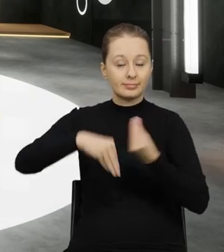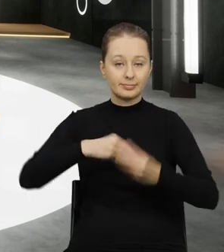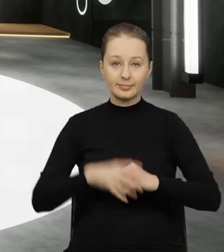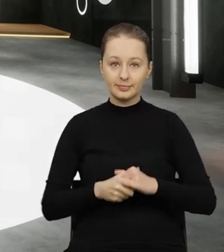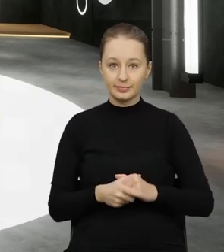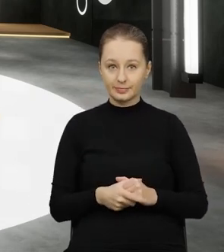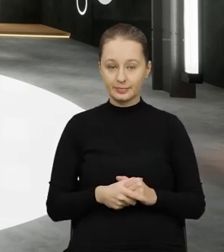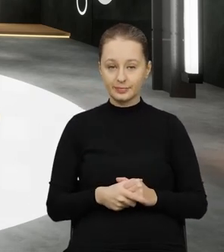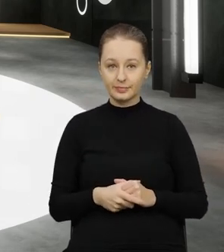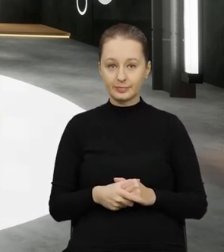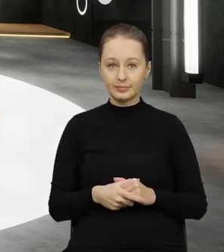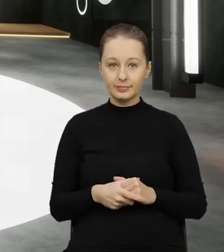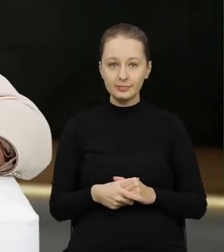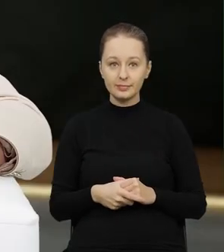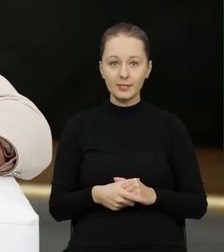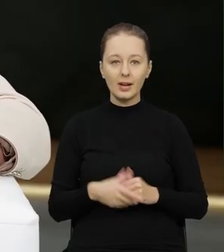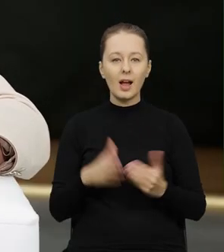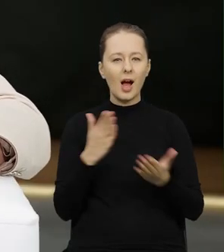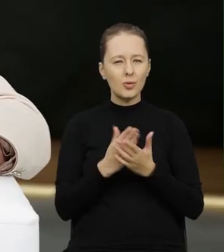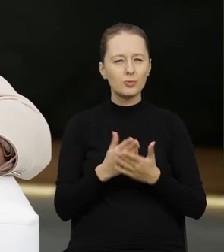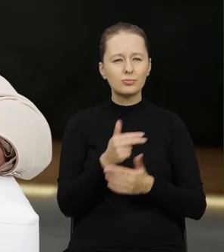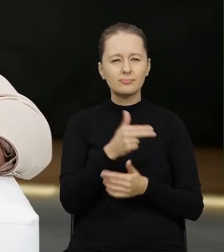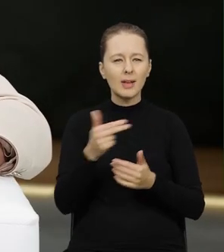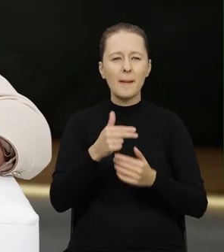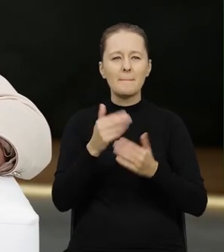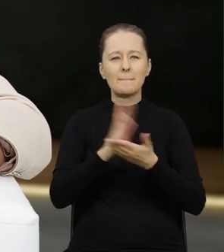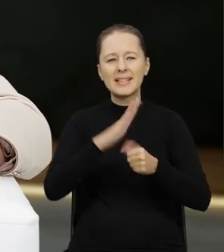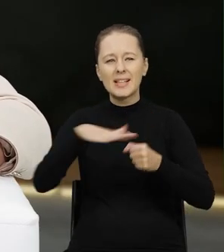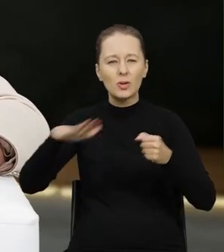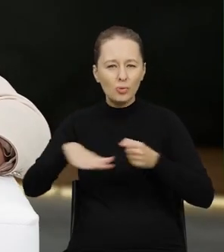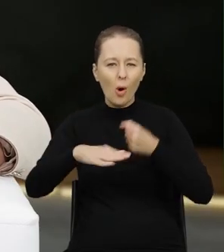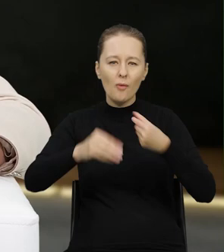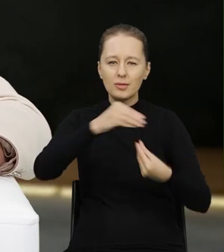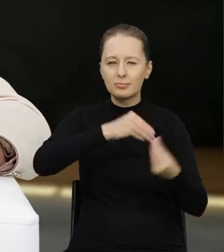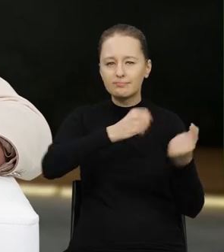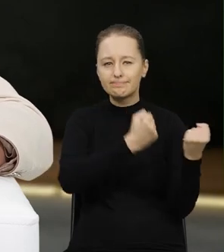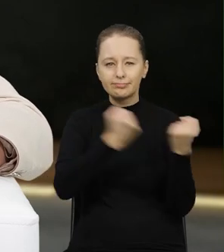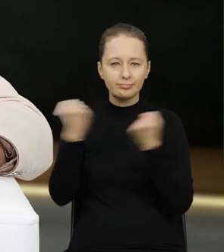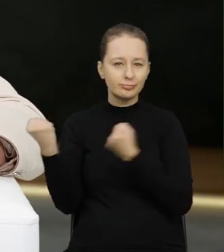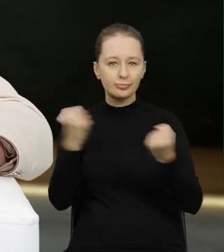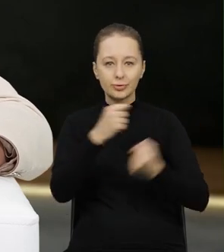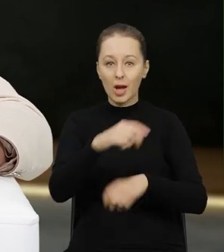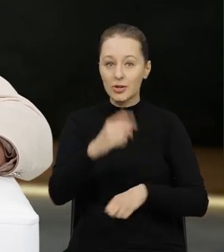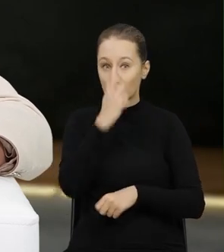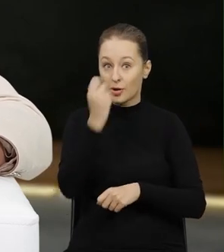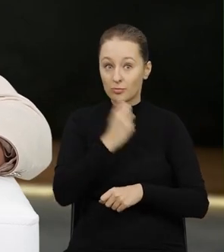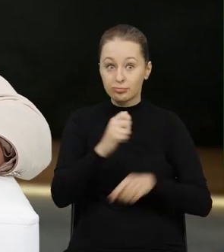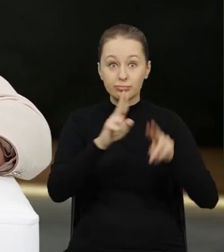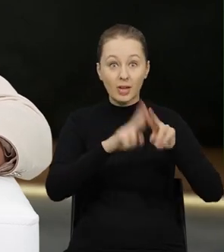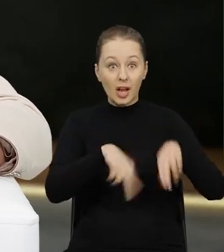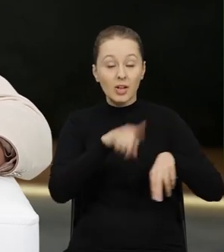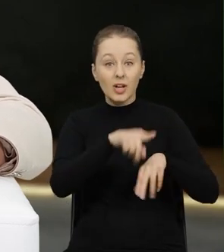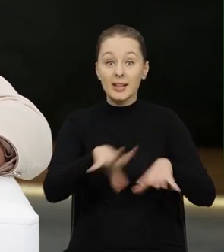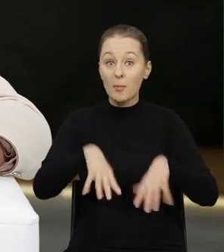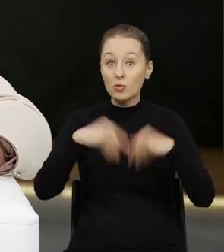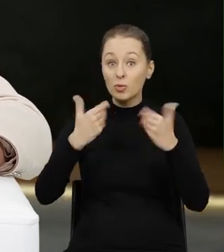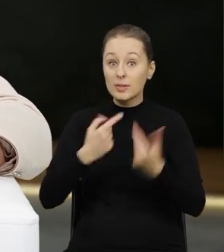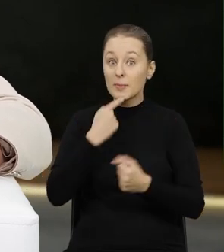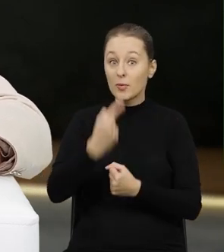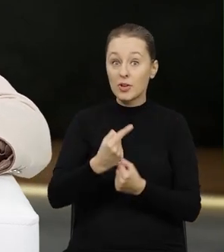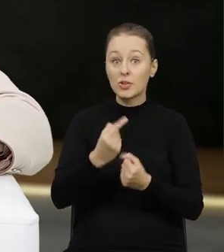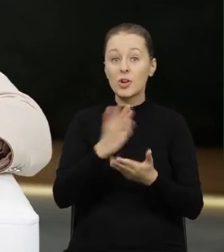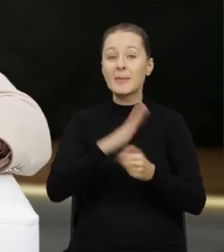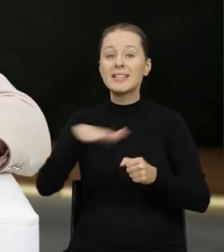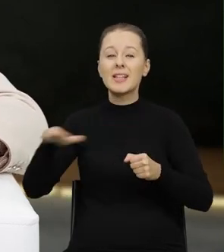obiegu. A już przechodząc może do samego procesu międzynarodowego przemieszczania odpadów, no to tak na wstępie chciałabym też podkreślić,